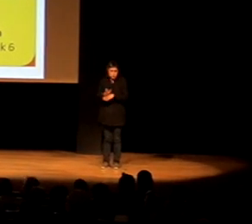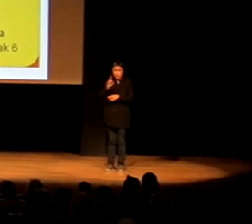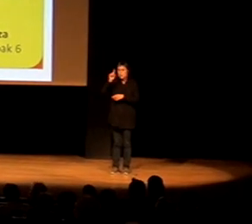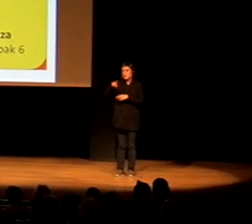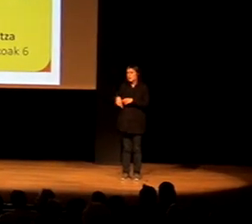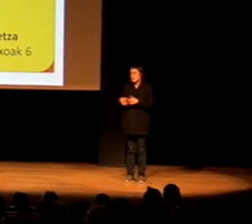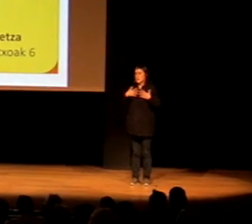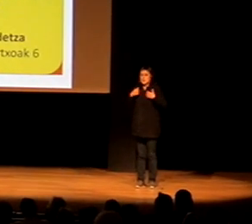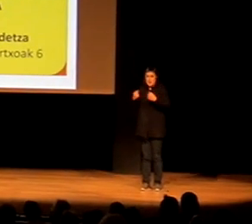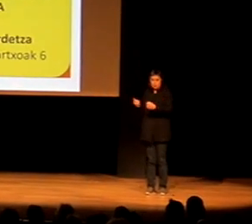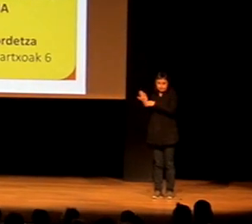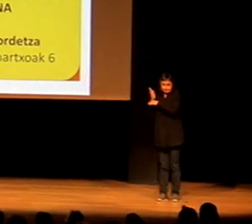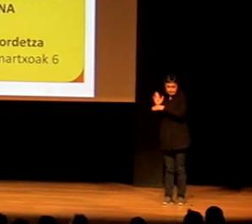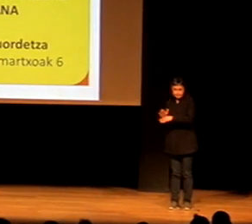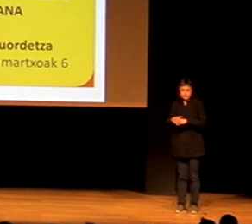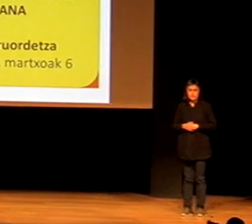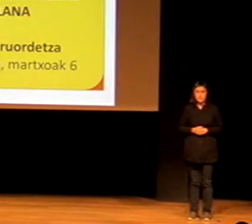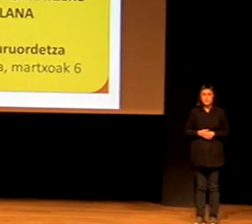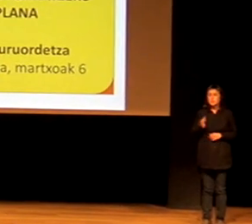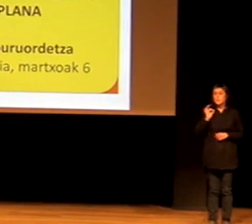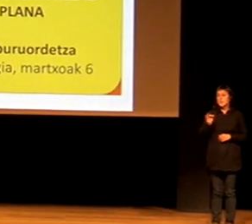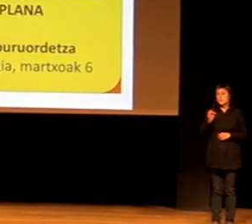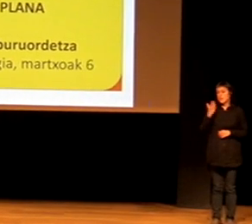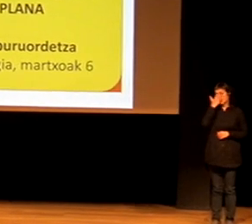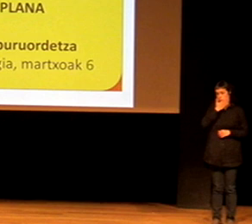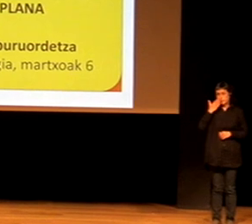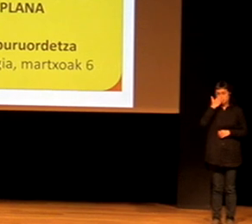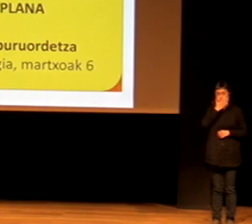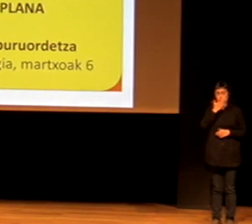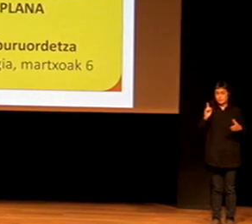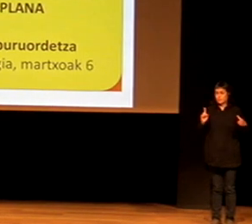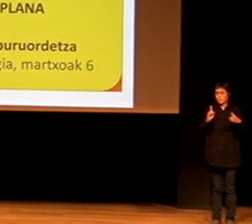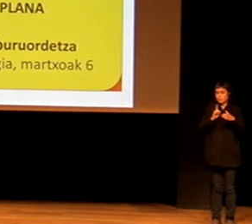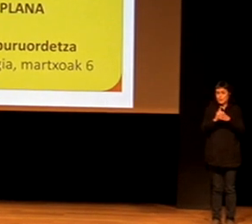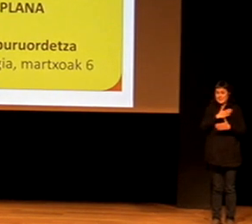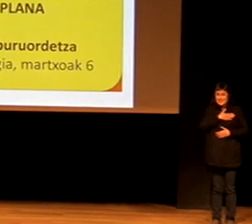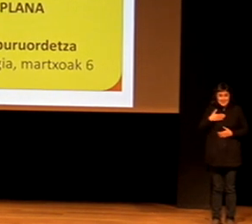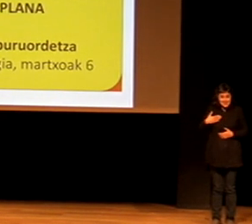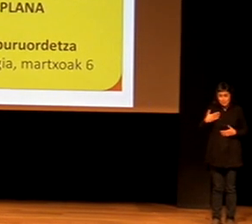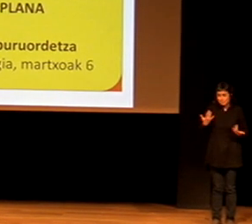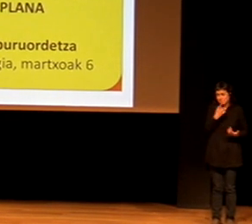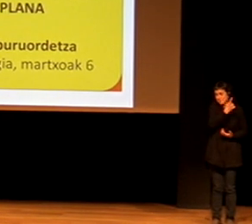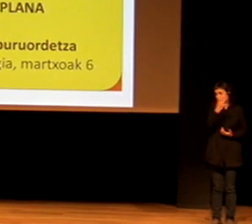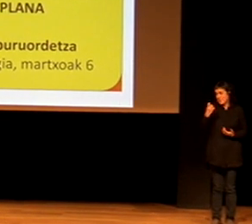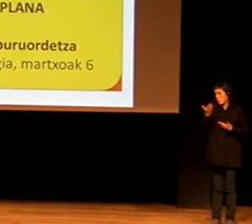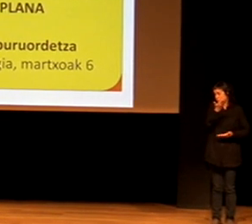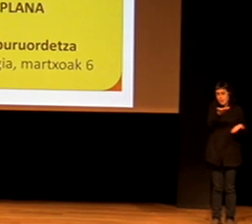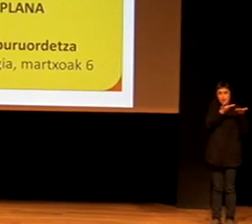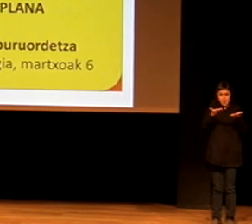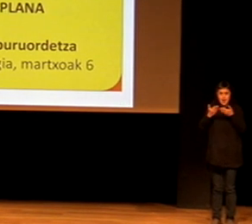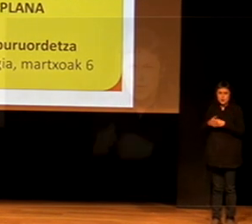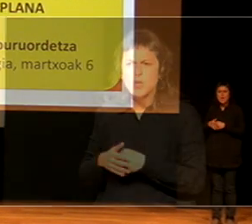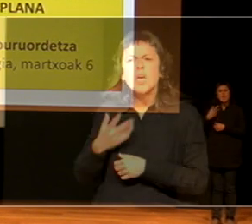ordezkariak. Egia da, eskola inklusiba garatzeko guztion laguntza behar dugu, eta esperientzia badaukagu. Oera indela